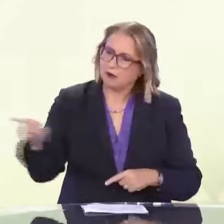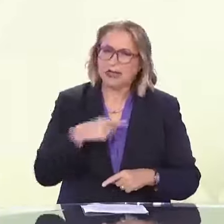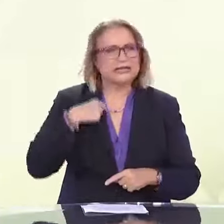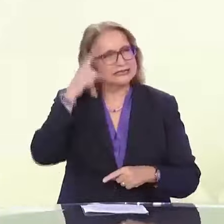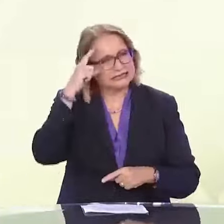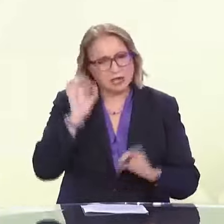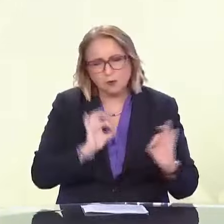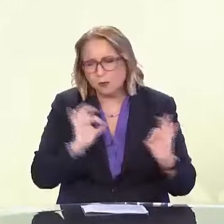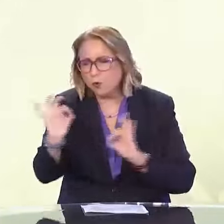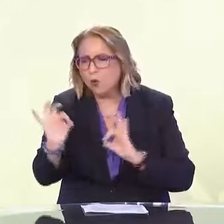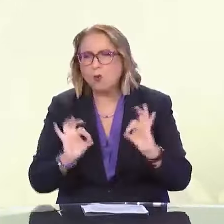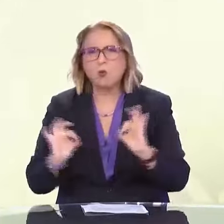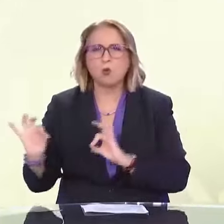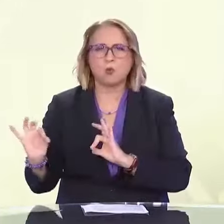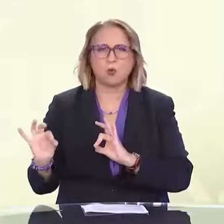Νάτα.